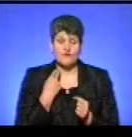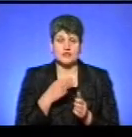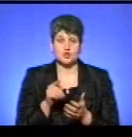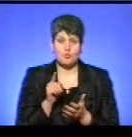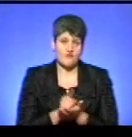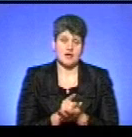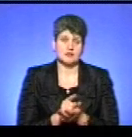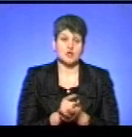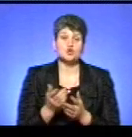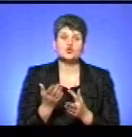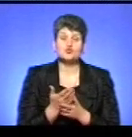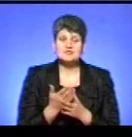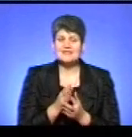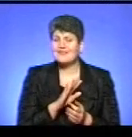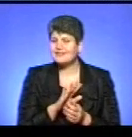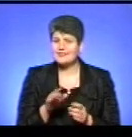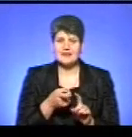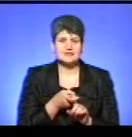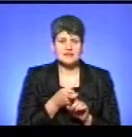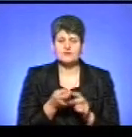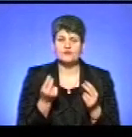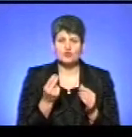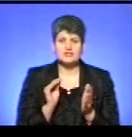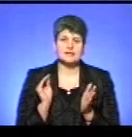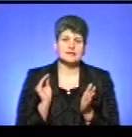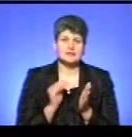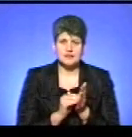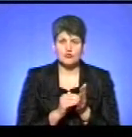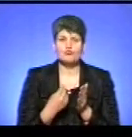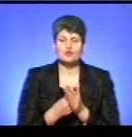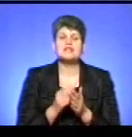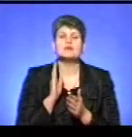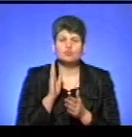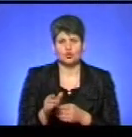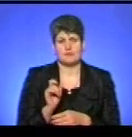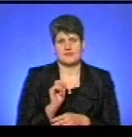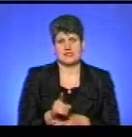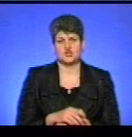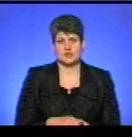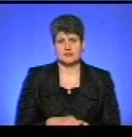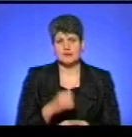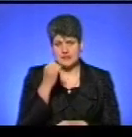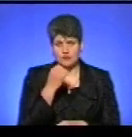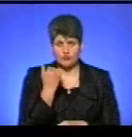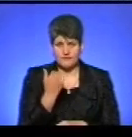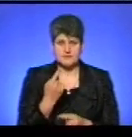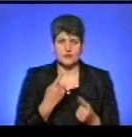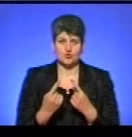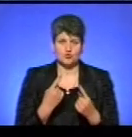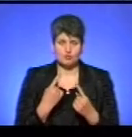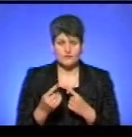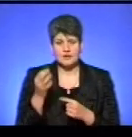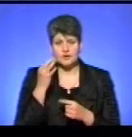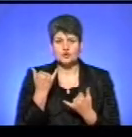державою. Тобто, субсидія, незалежно від коштів, закладених в державному бюджеті, буде призначатися. Я дякую вам за розмову.